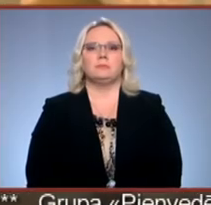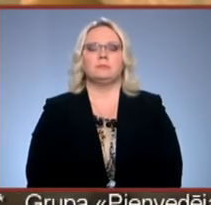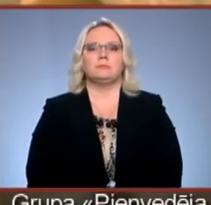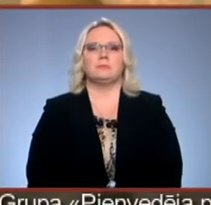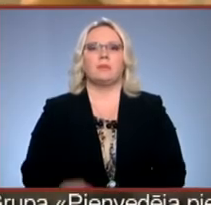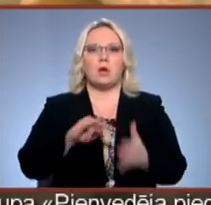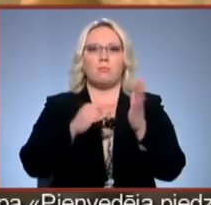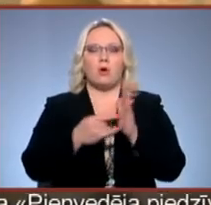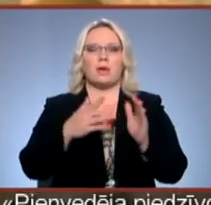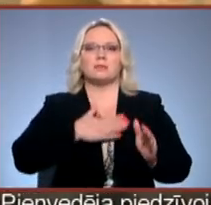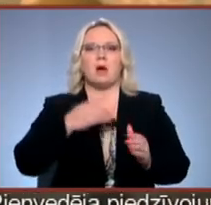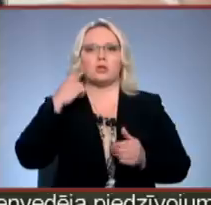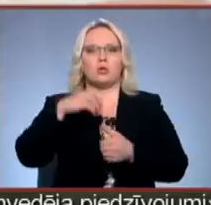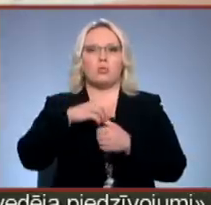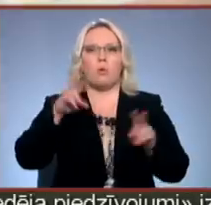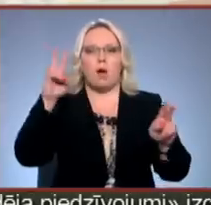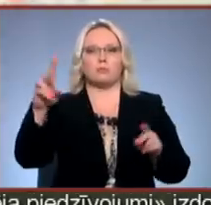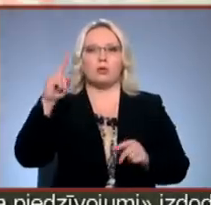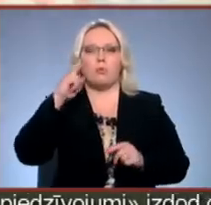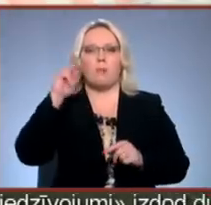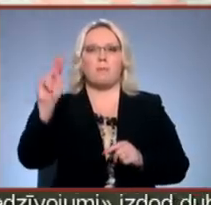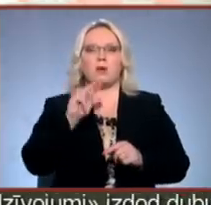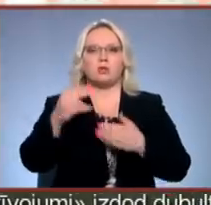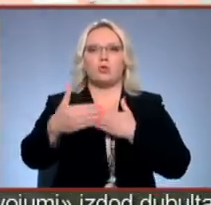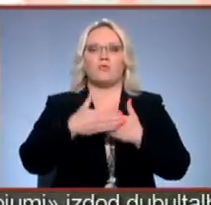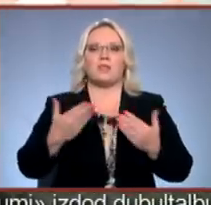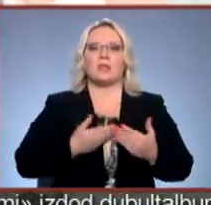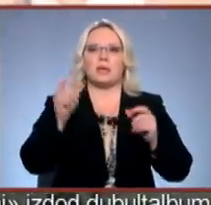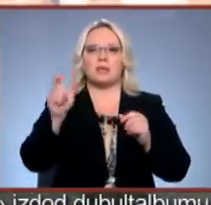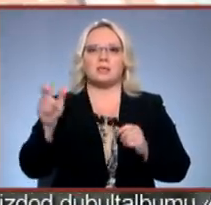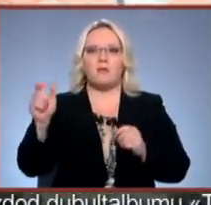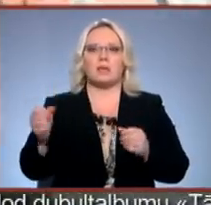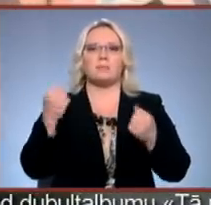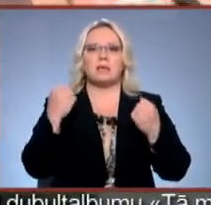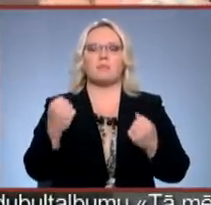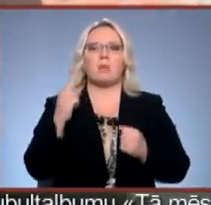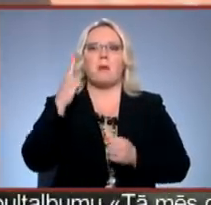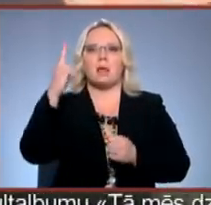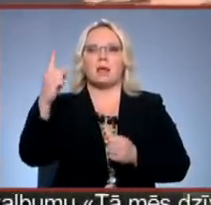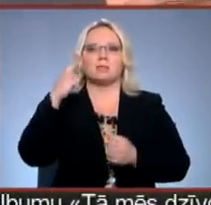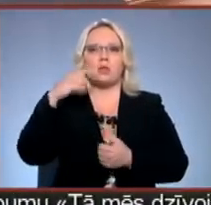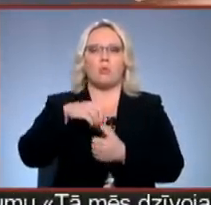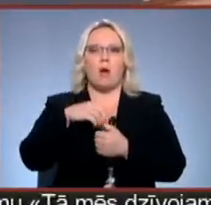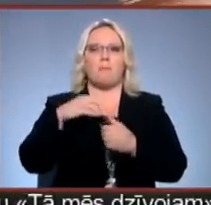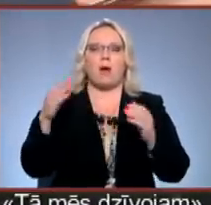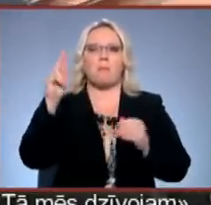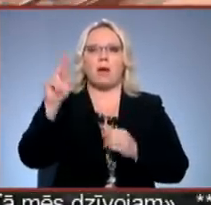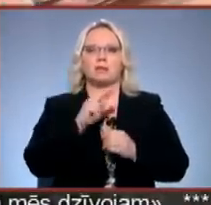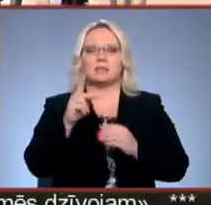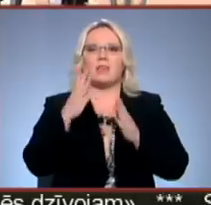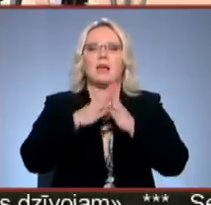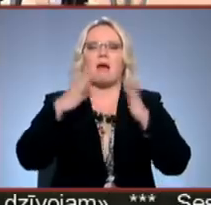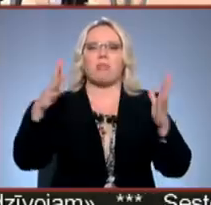Projekts Manis Doms cenšas doma baznīca tuvināt iedzīvotājiem stiprinot pārliecību, ka doma baznīca, kas ir arī vienīgā katedrāla Baltijā,